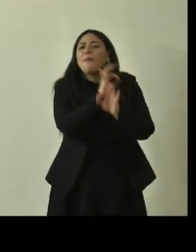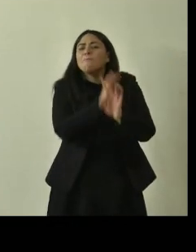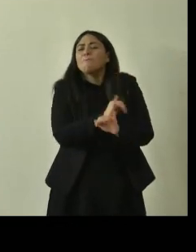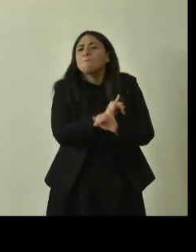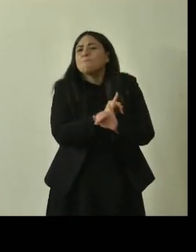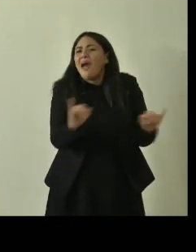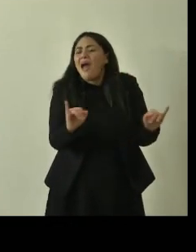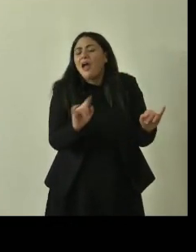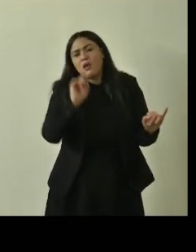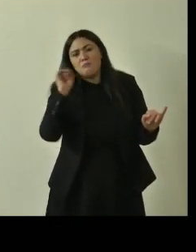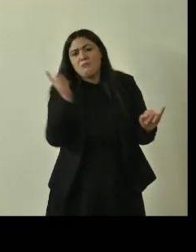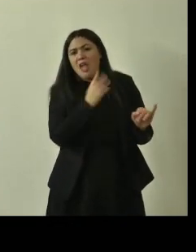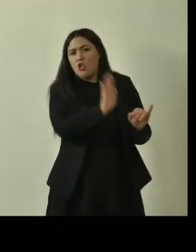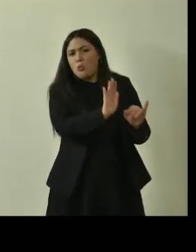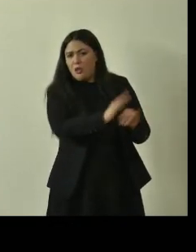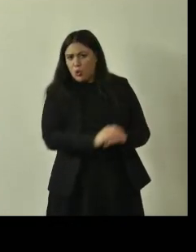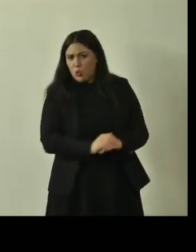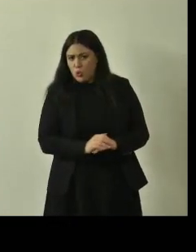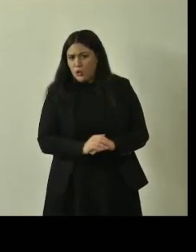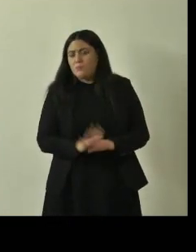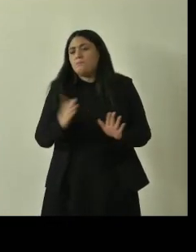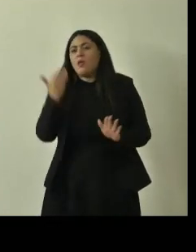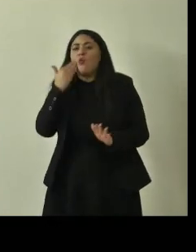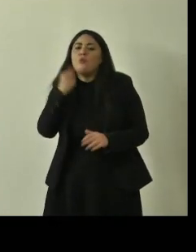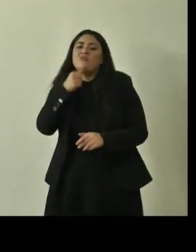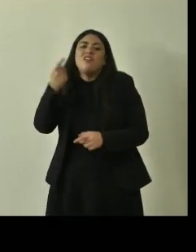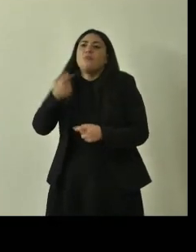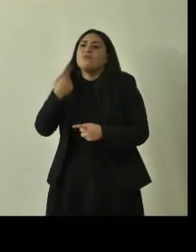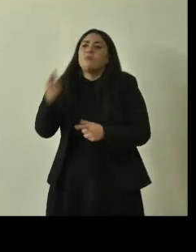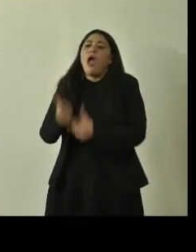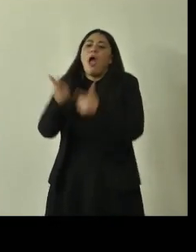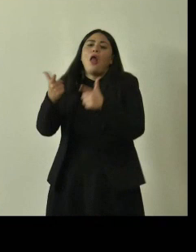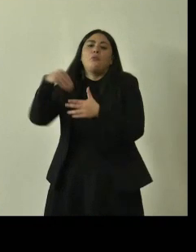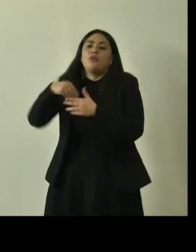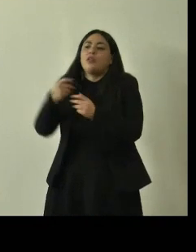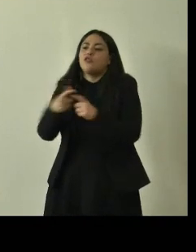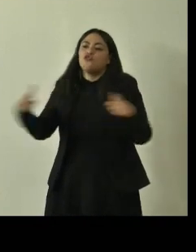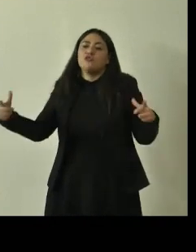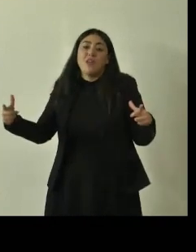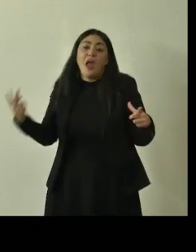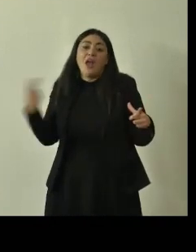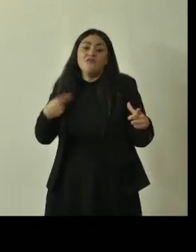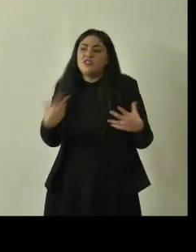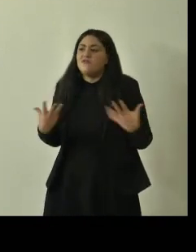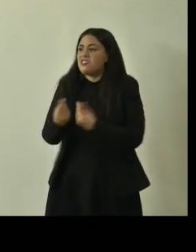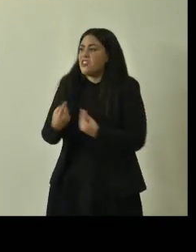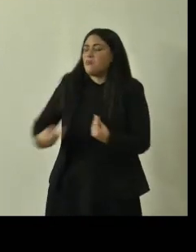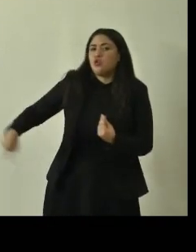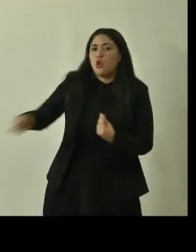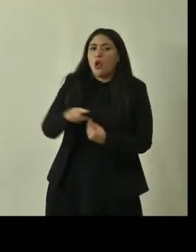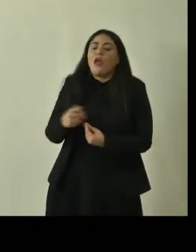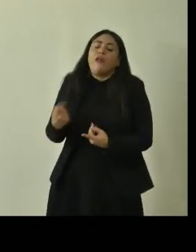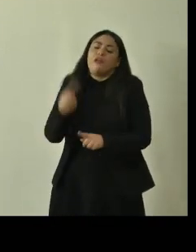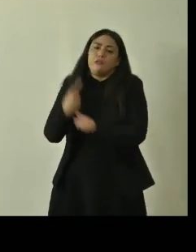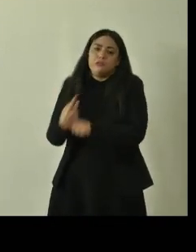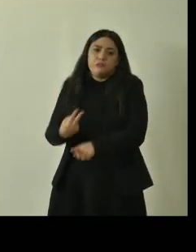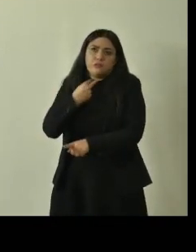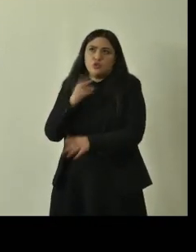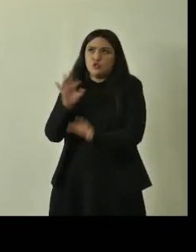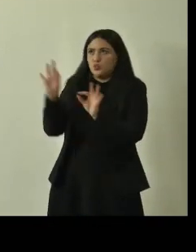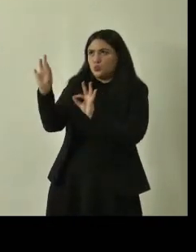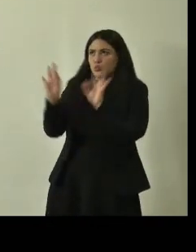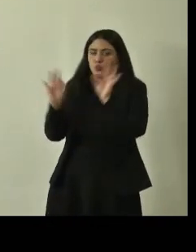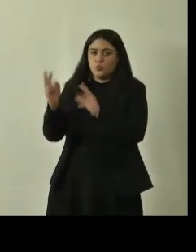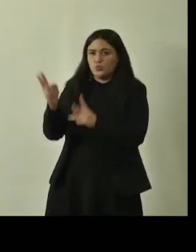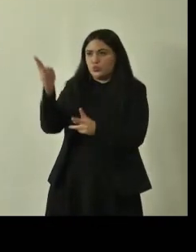siccome l'uomo a volte soprattutto se sono in centri urbani vive e attraversa quelle aree lì è chiaro che dobbiamo mettere in